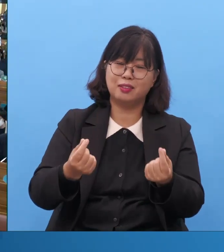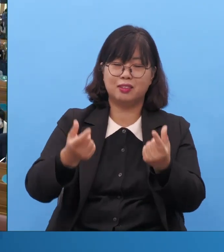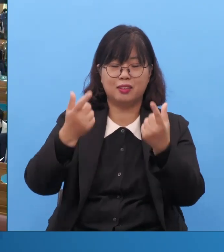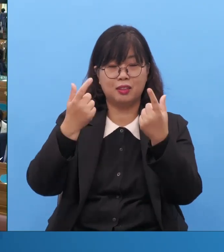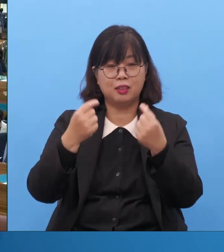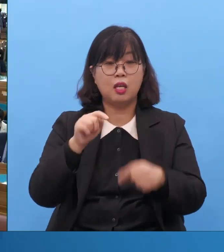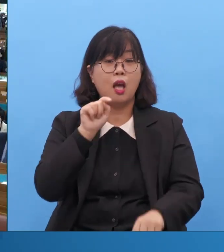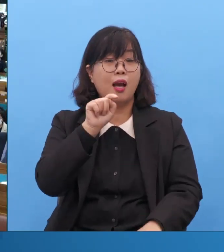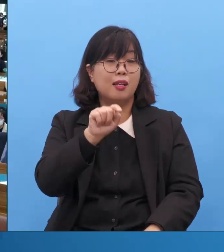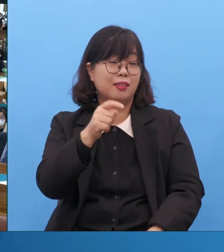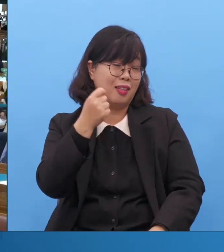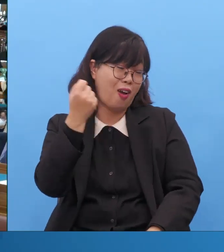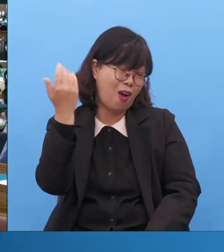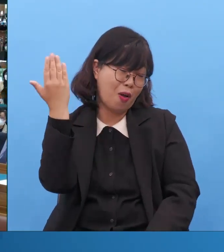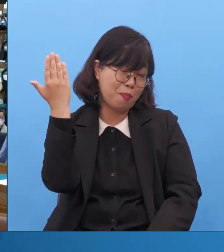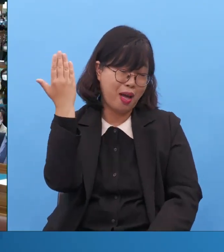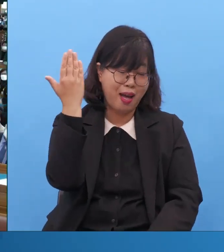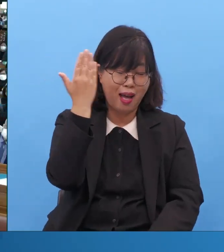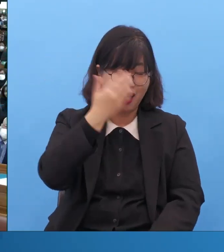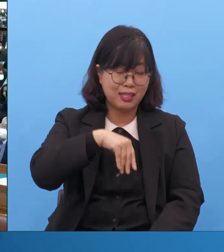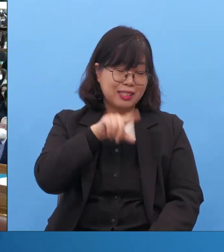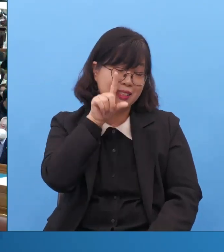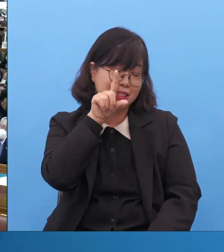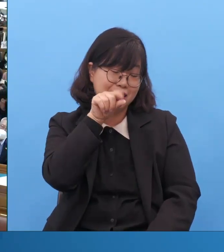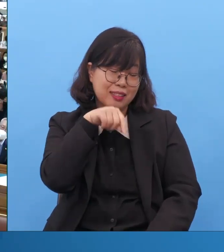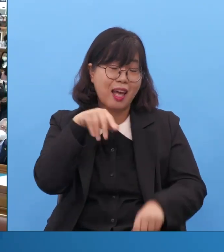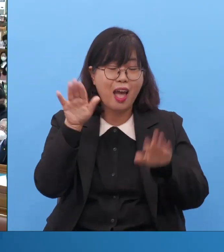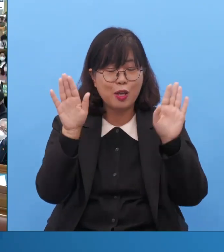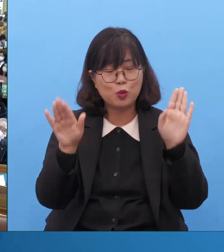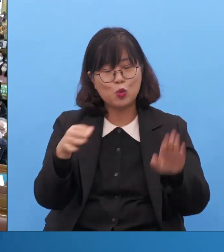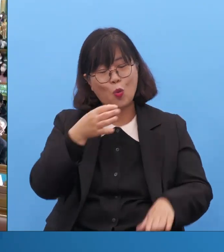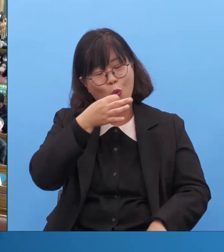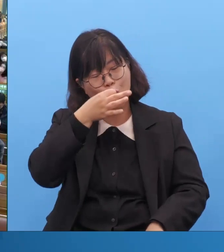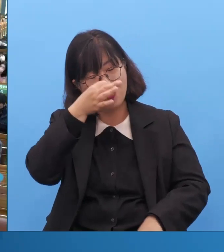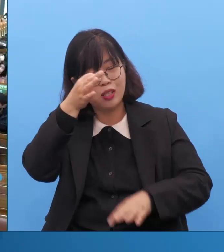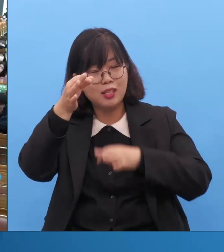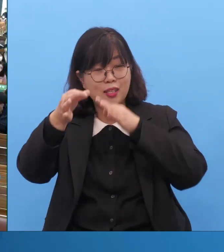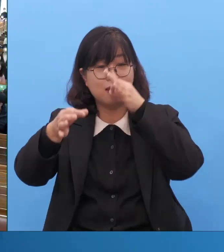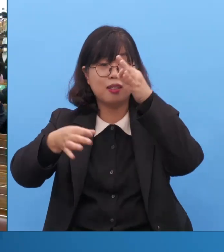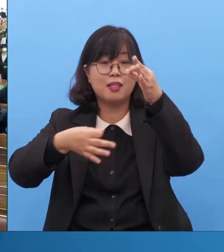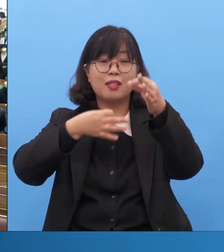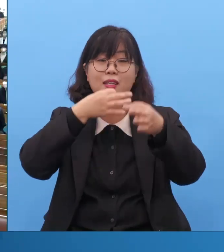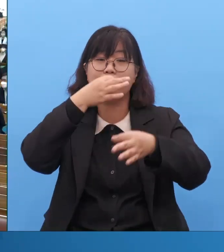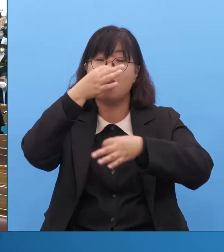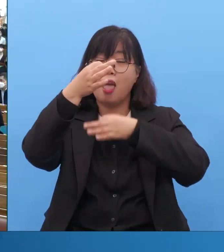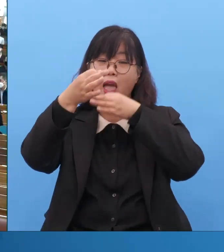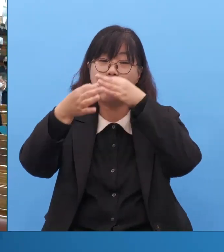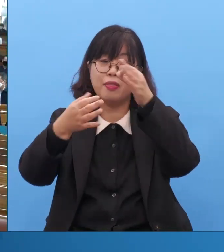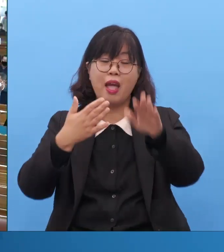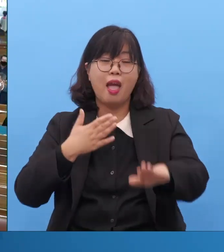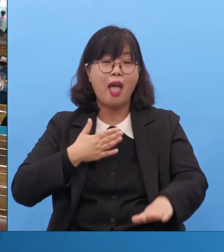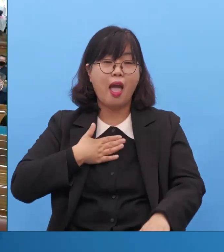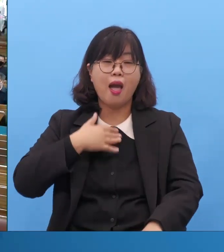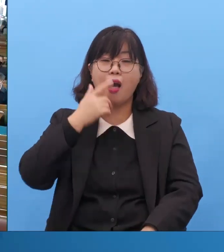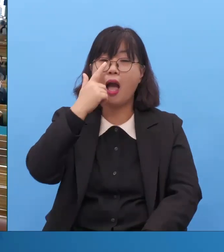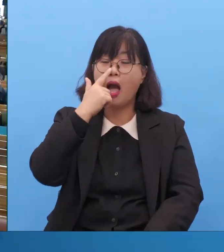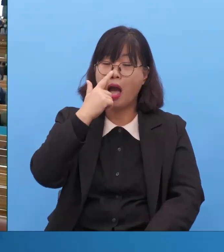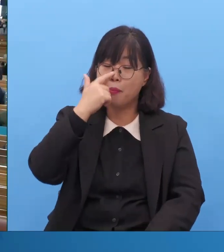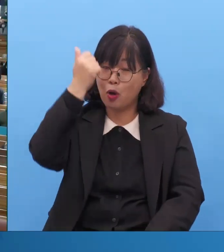세계를 내